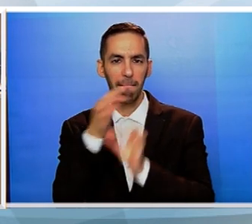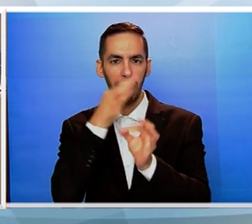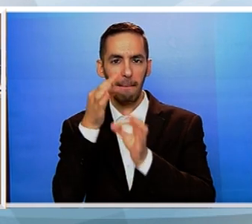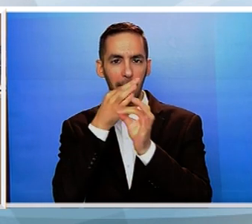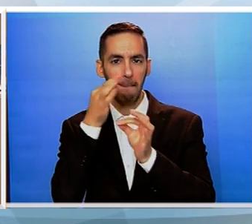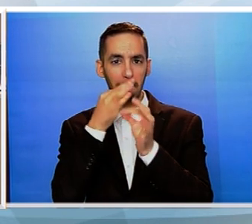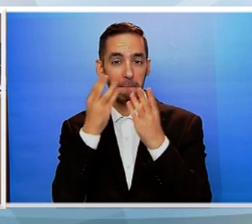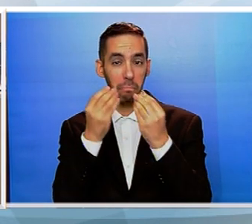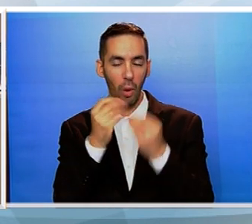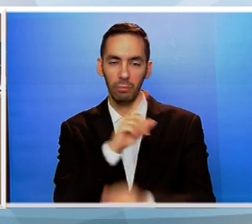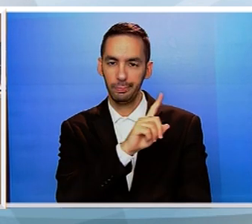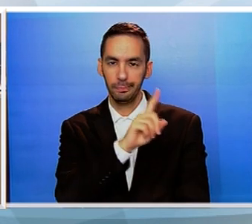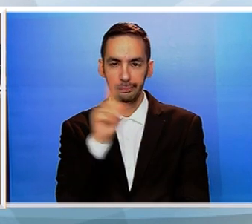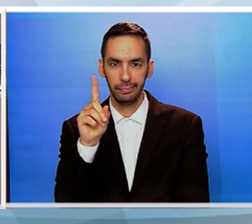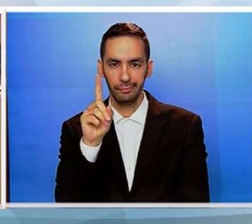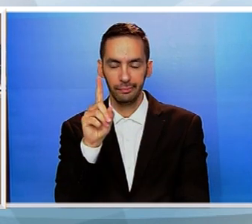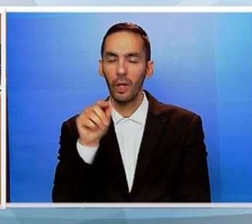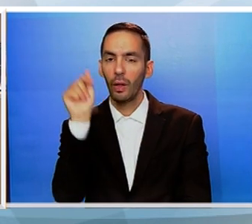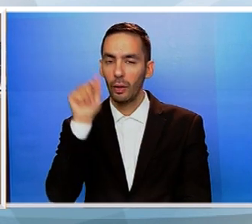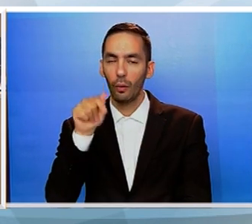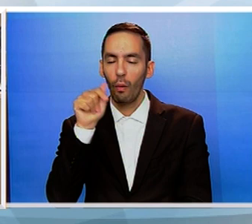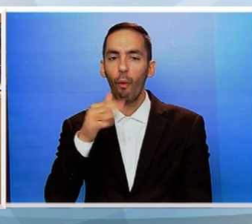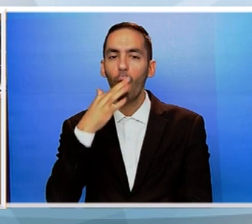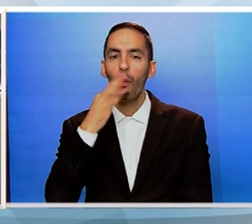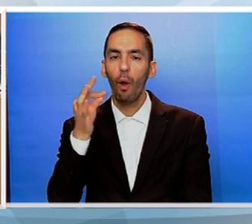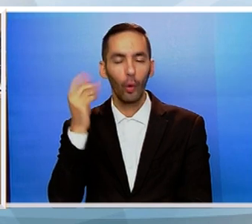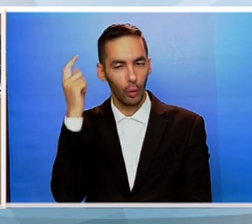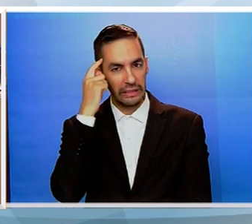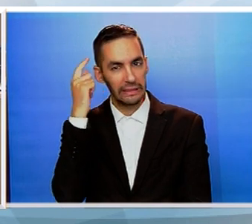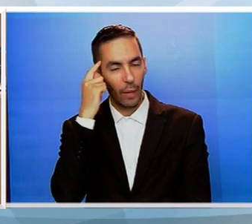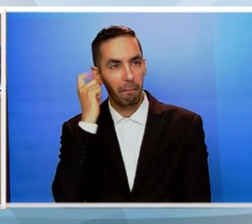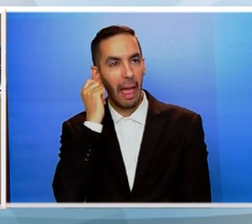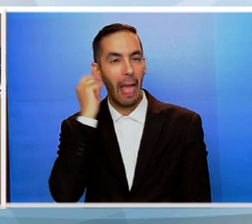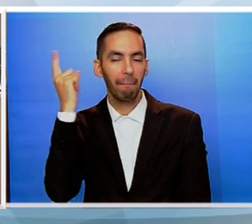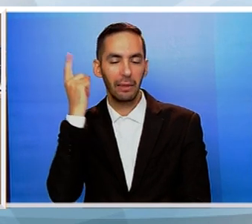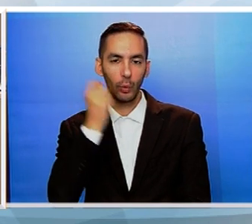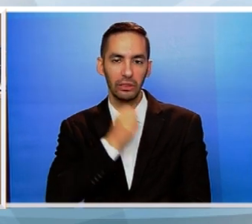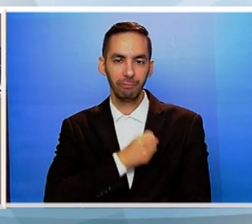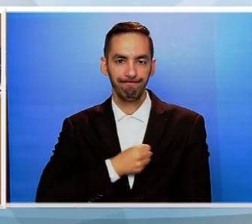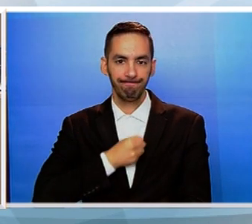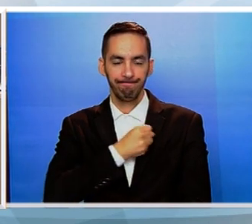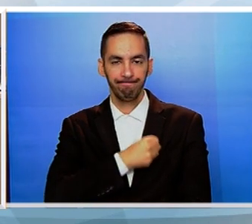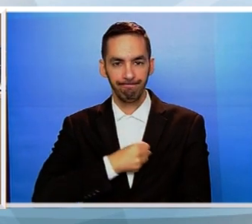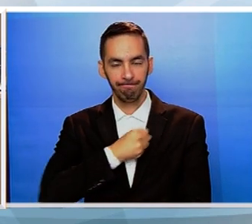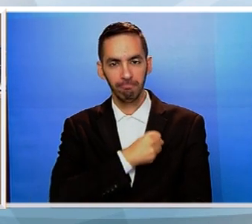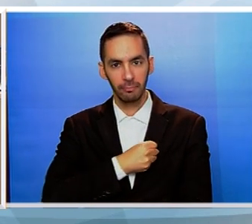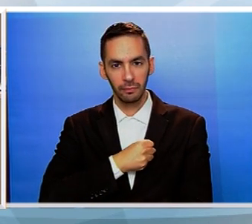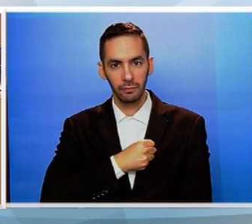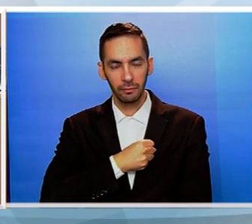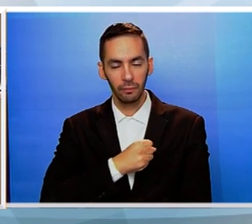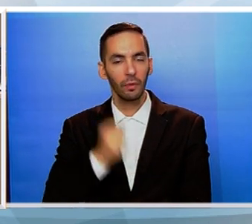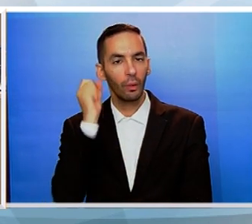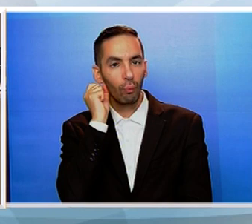ιδιαίτερα όταν οι επέτη είναι μαύρες, όπως η μαύρη επέτειος του